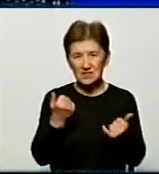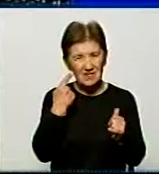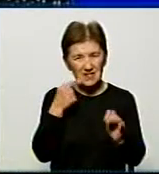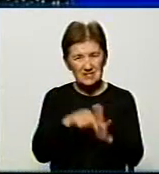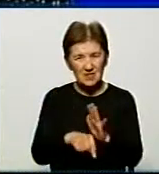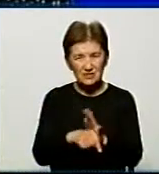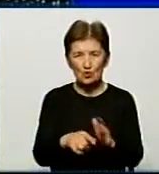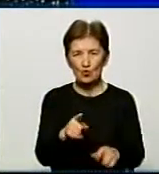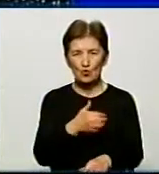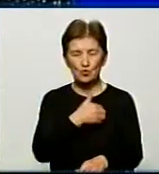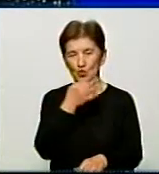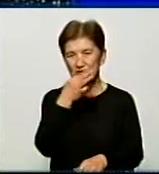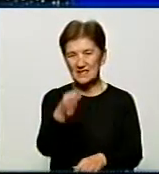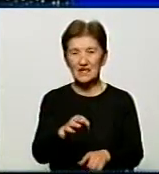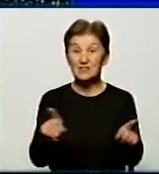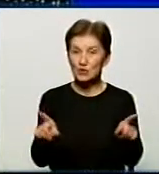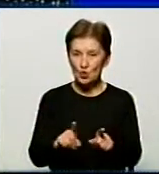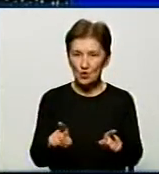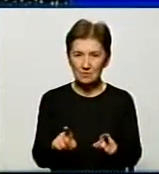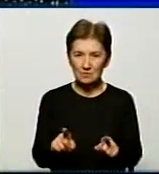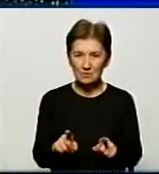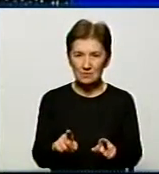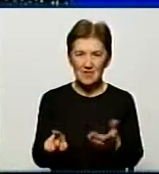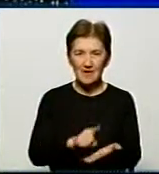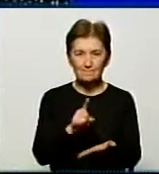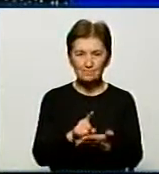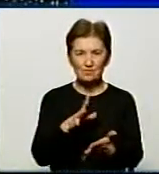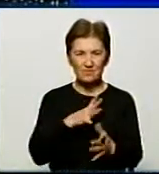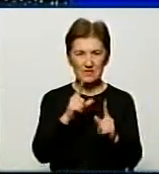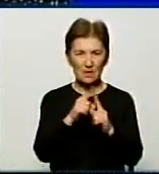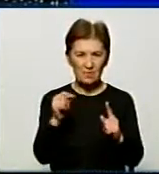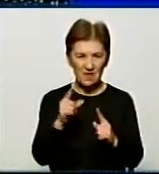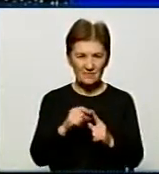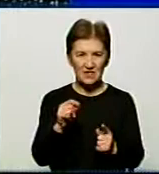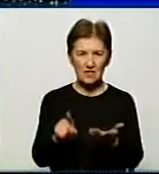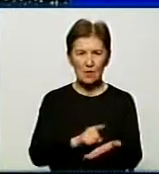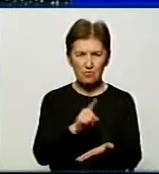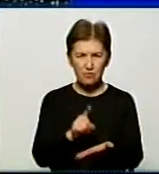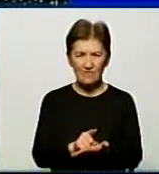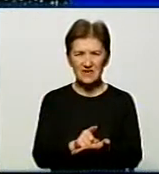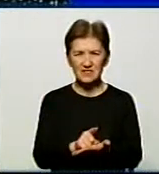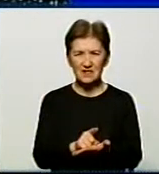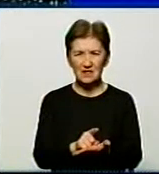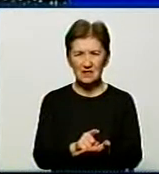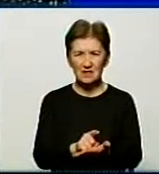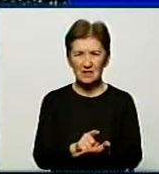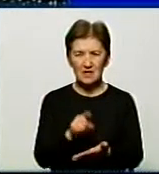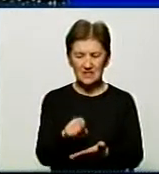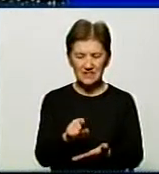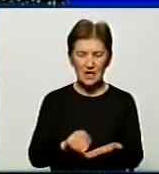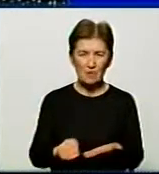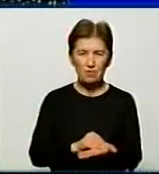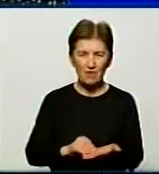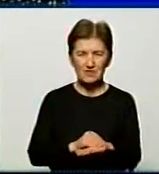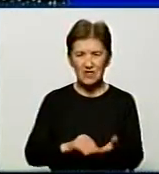Але хочу сказати, що повинно бути правило, і ми повинні це повторювати,